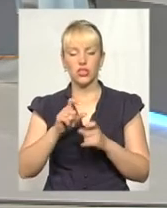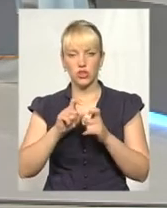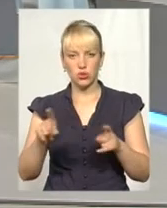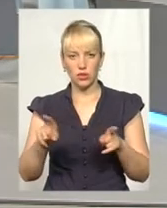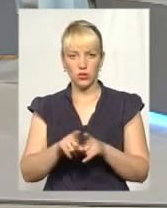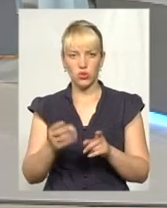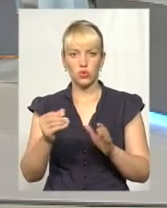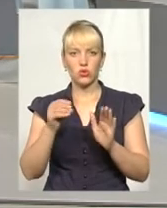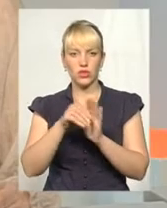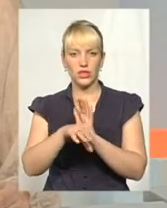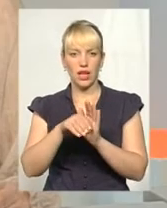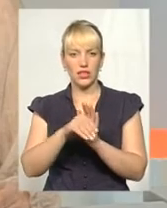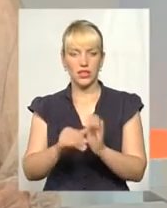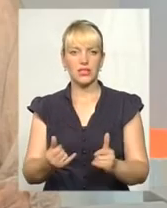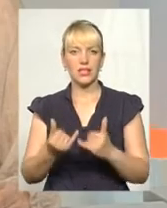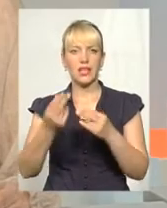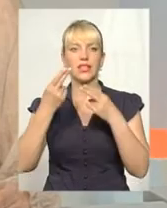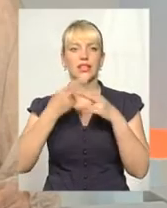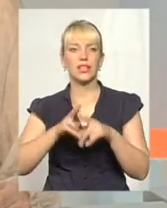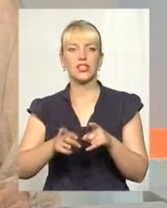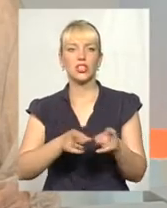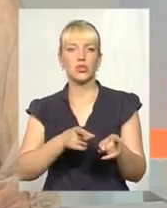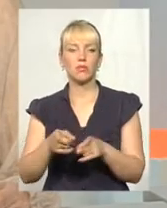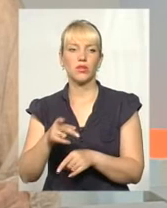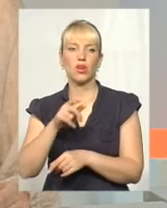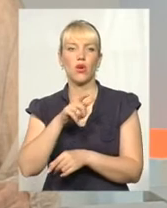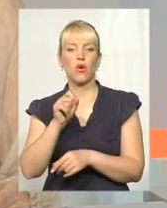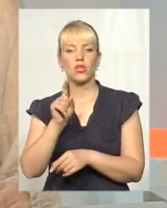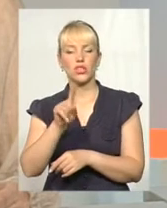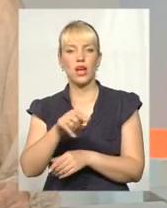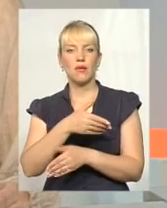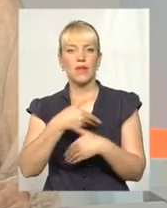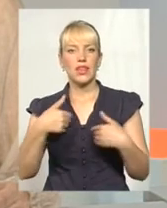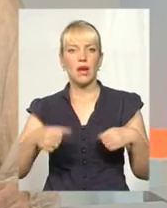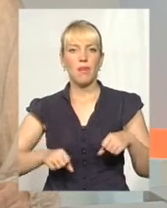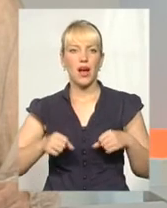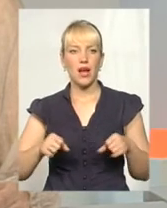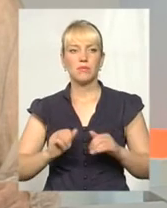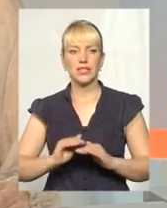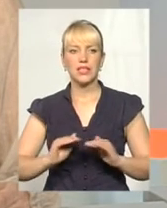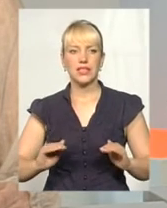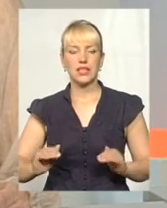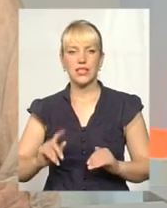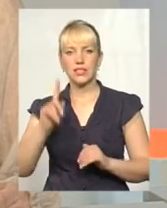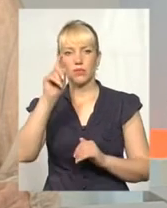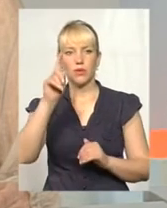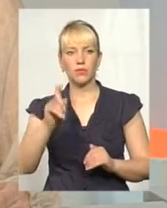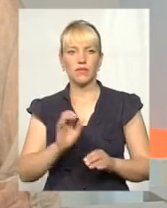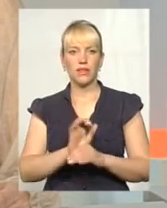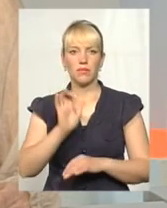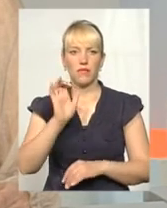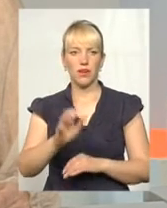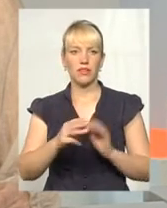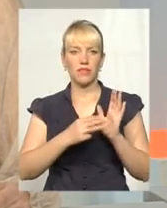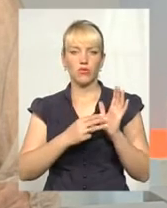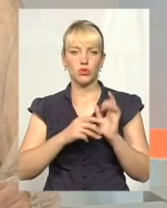технічної підготовки, хоча ми намагаємося, все ж таки, дітей з порно-руховими направляти восьму. Вона